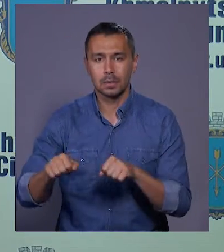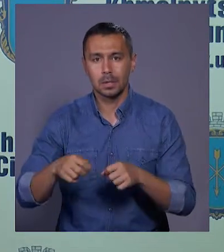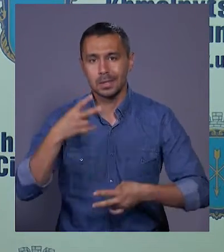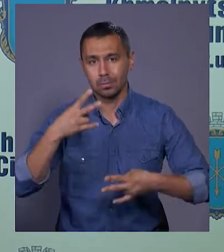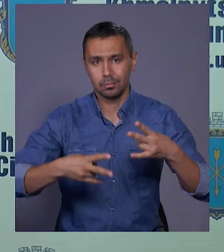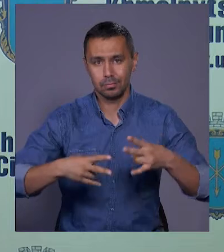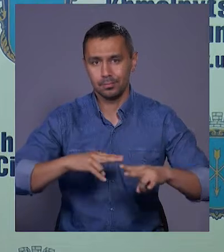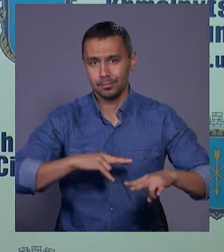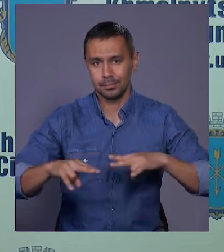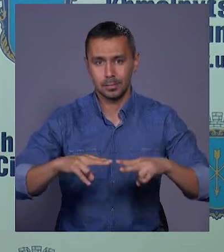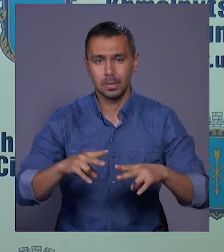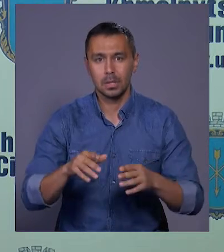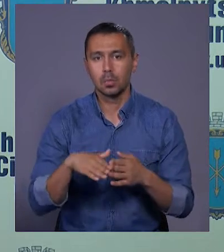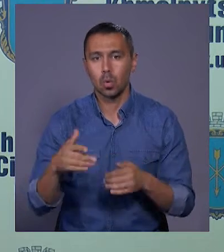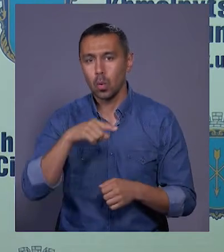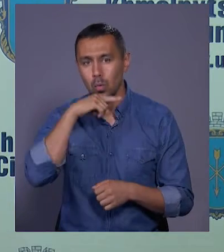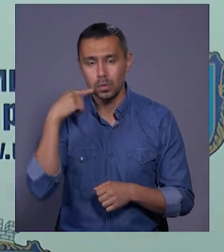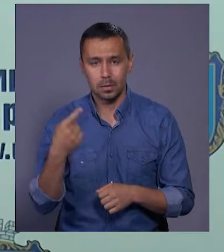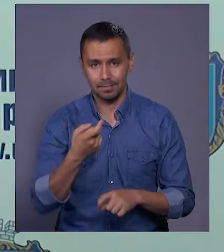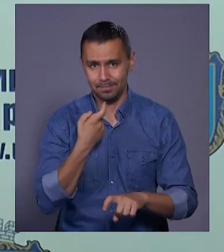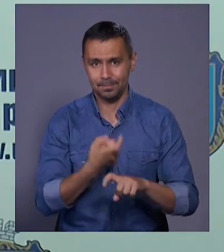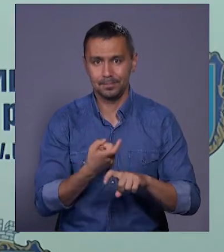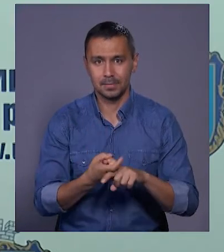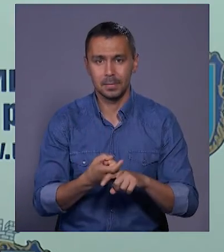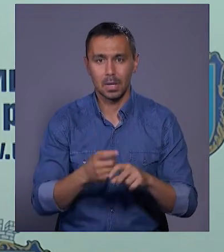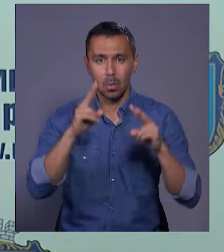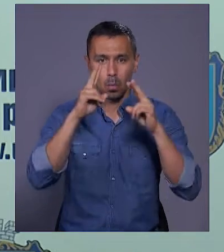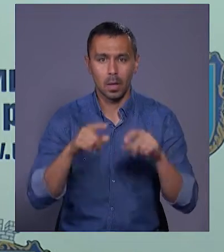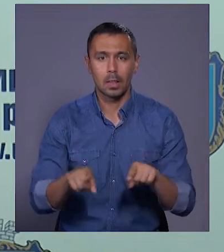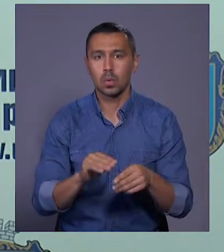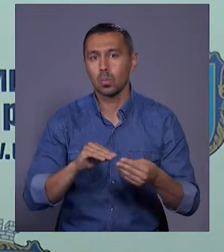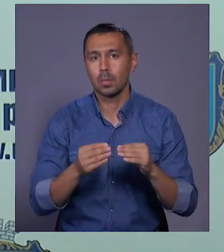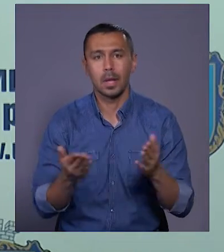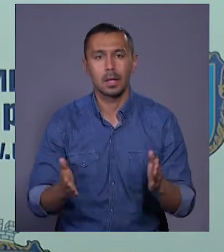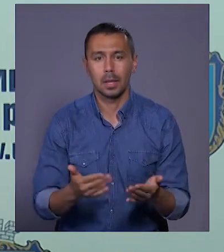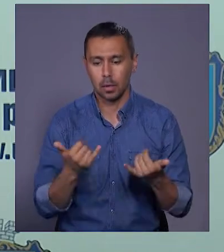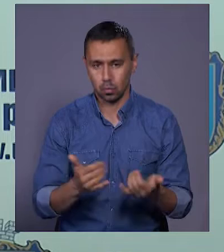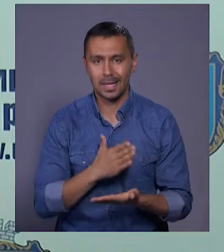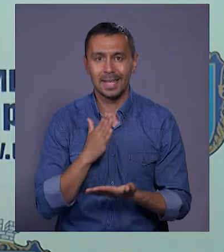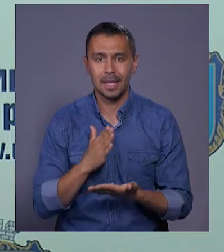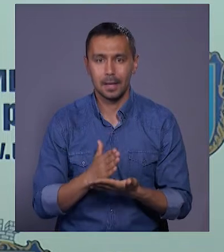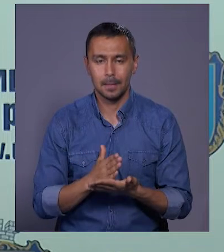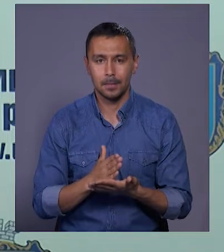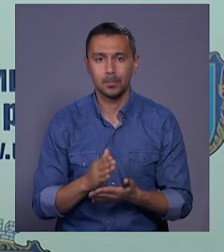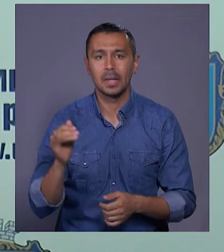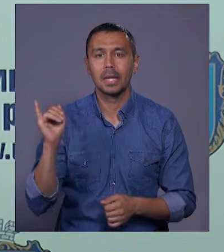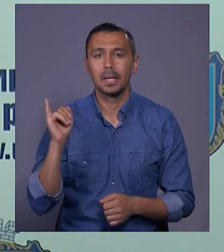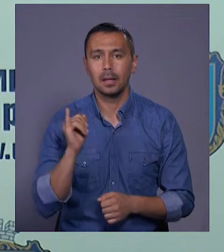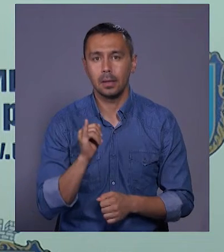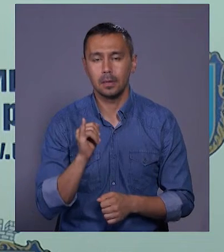атаку з боку російської терористичної недодержави. Проаналізовані також проблеми, які станом на сьогодні є. і